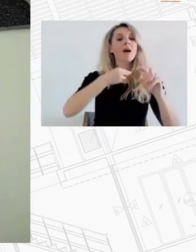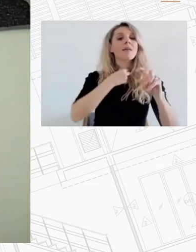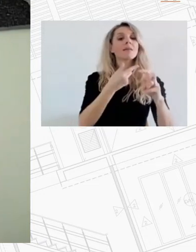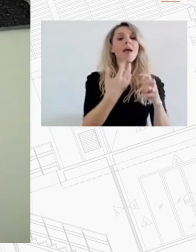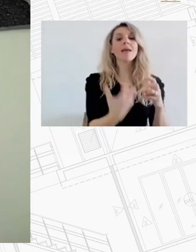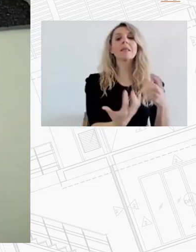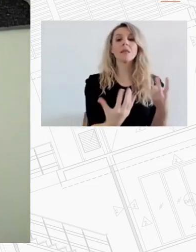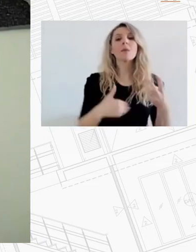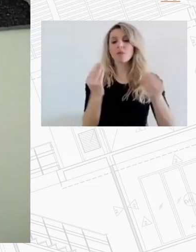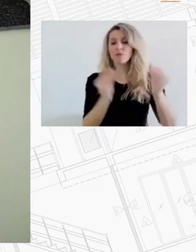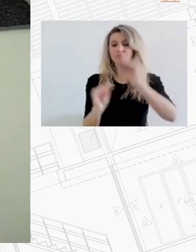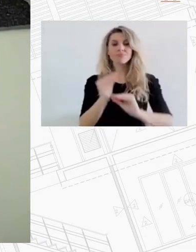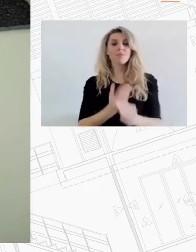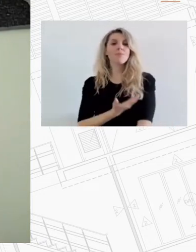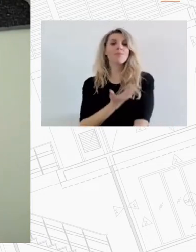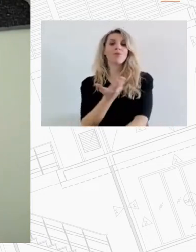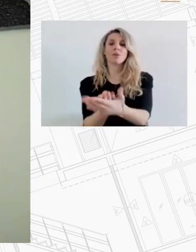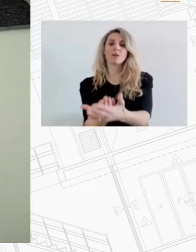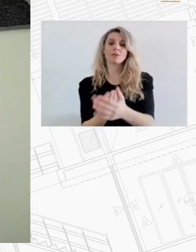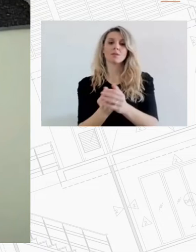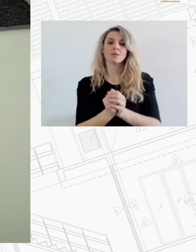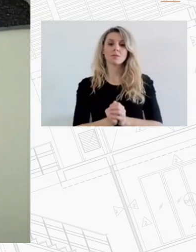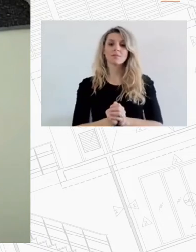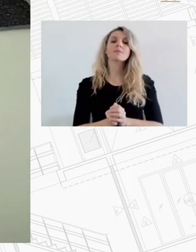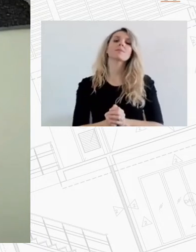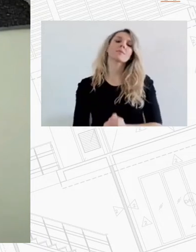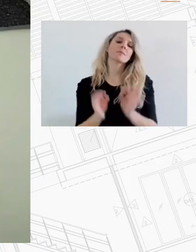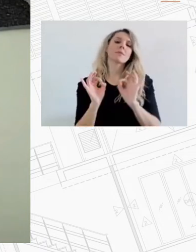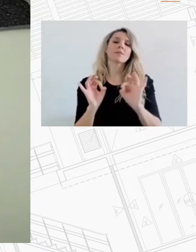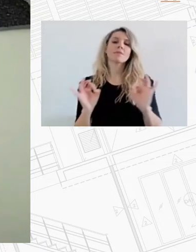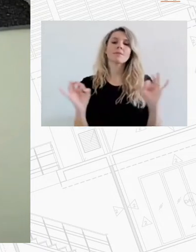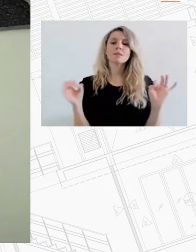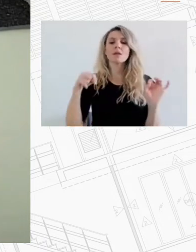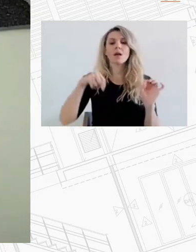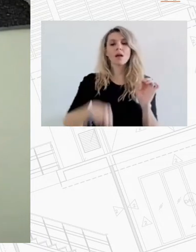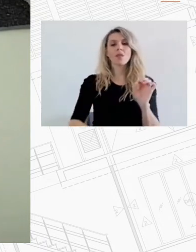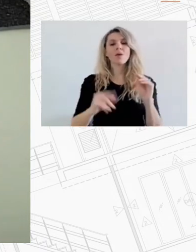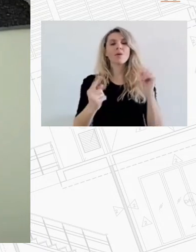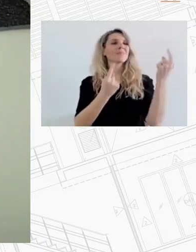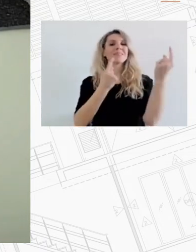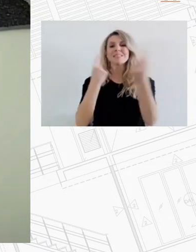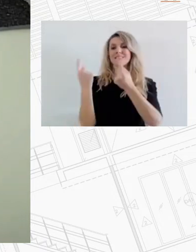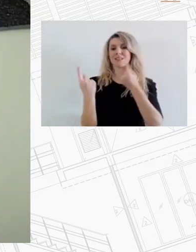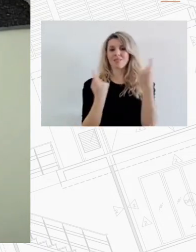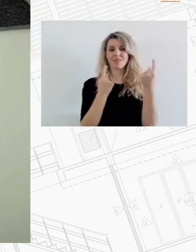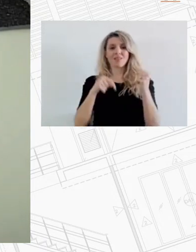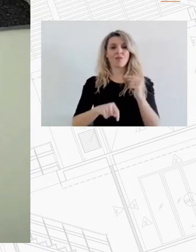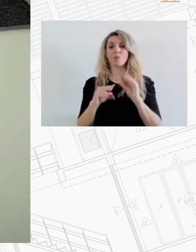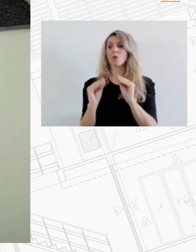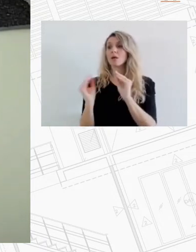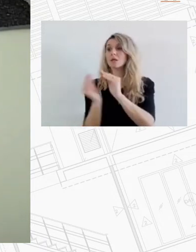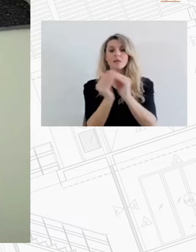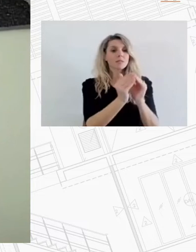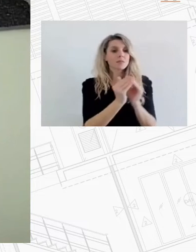αναφυσβήτητο ότι η πρόσβαση σε ασφαλείς και αξιοπρεπείς και βιώσιμες συνθήκες θέγασης αποτελεί βασική